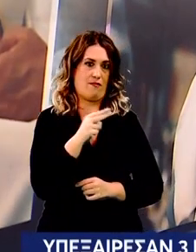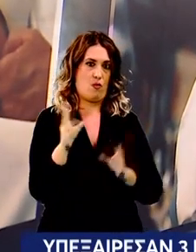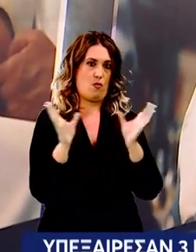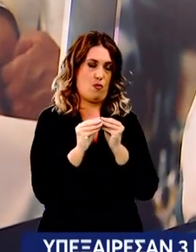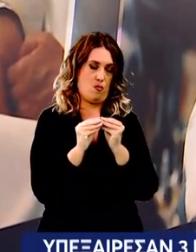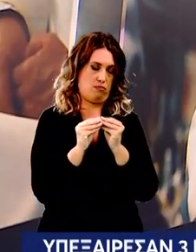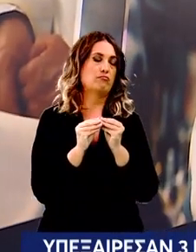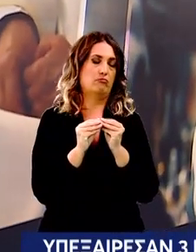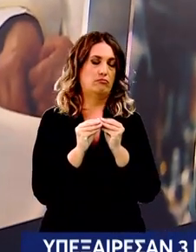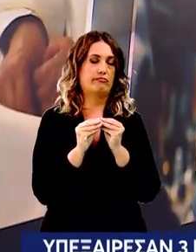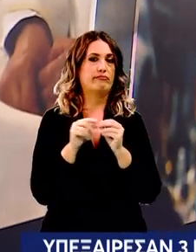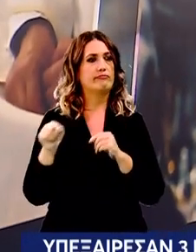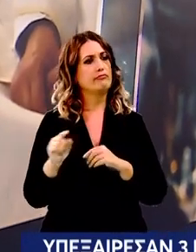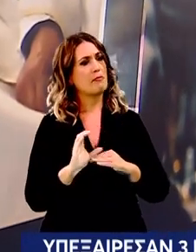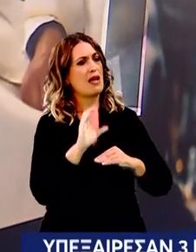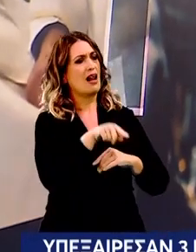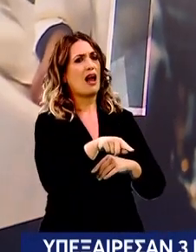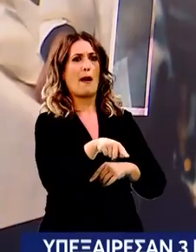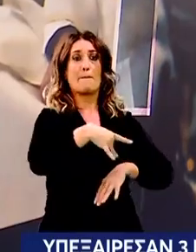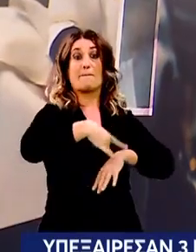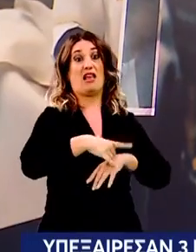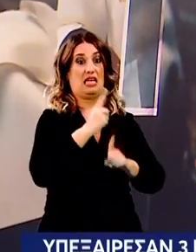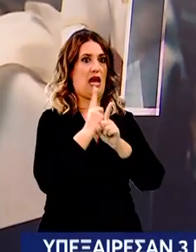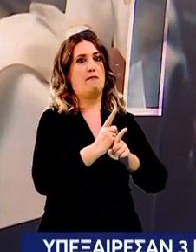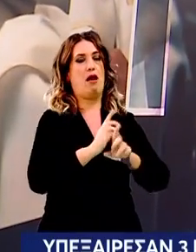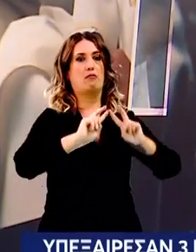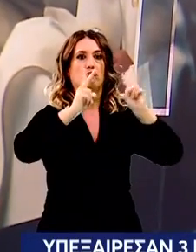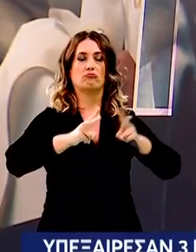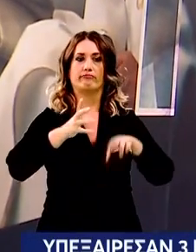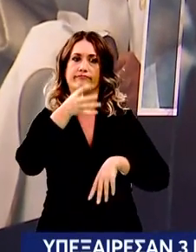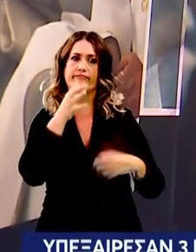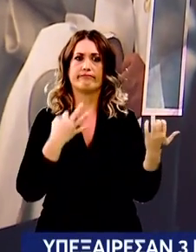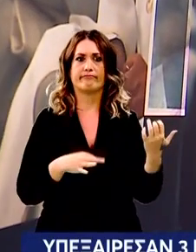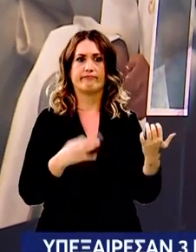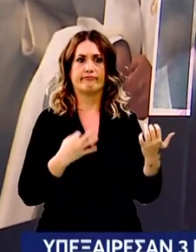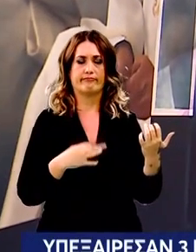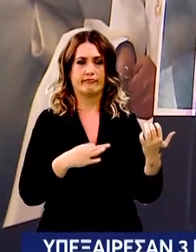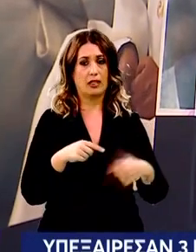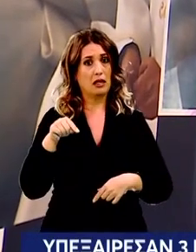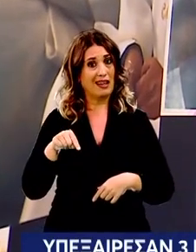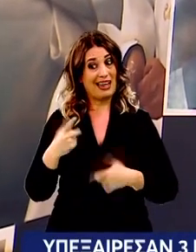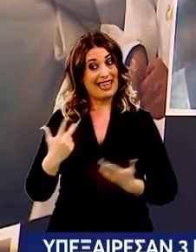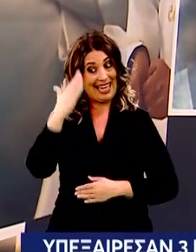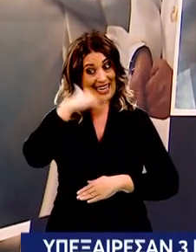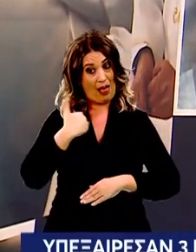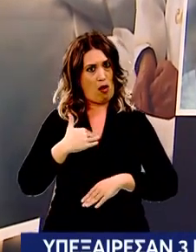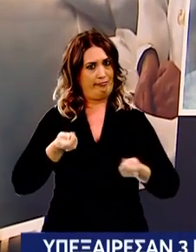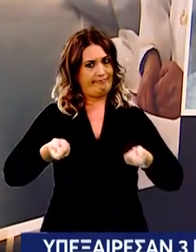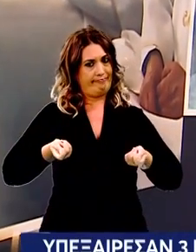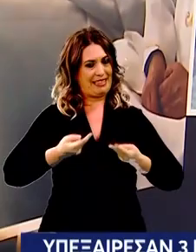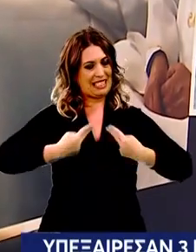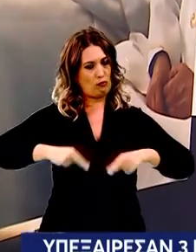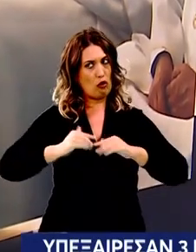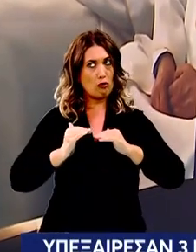στην Πάτρα αυτοί ενδιάμεση φαίνεται λοιπόν να είναι κορυφαία μέλη της καθολικής εκκλησίας και ένας από τους